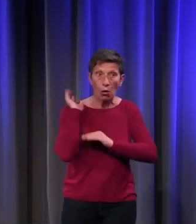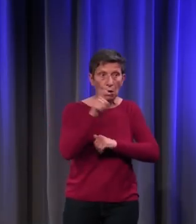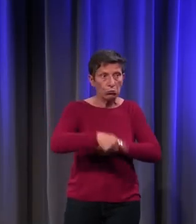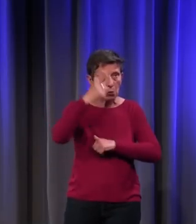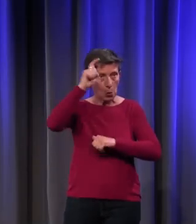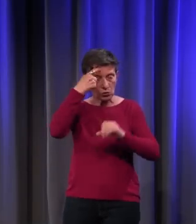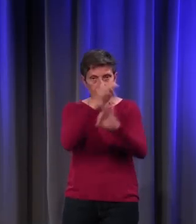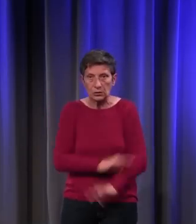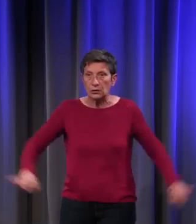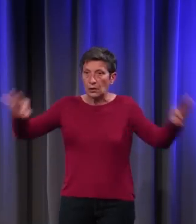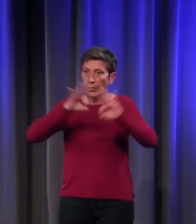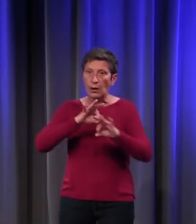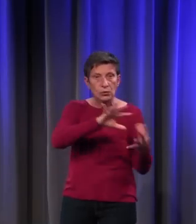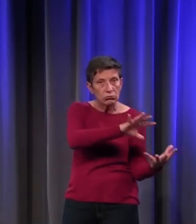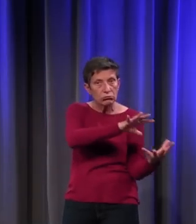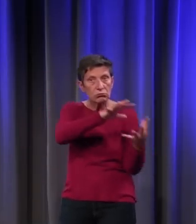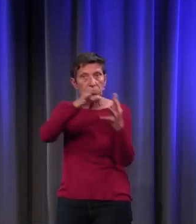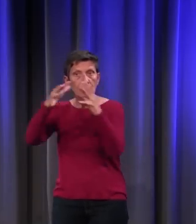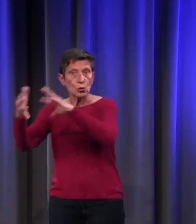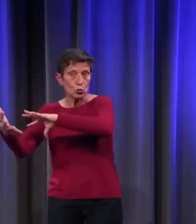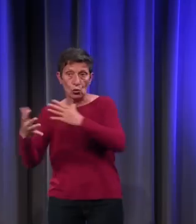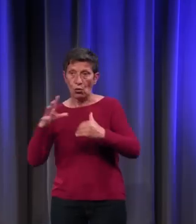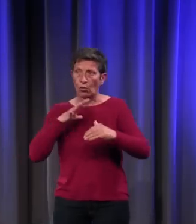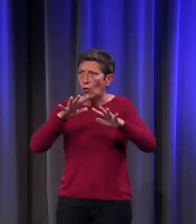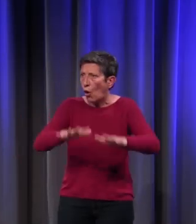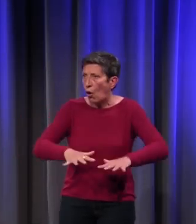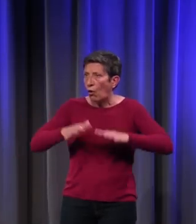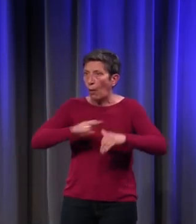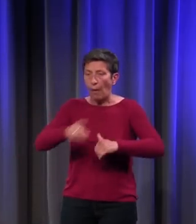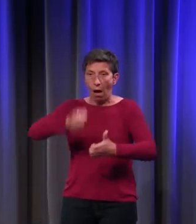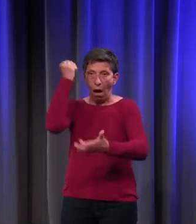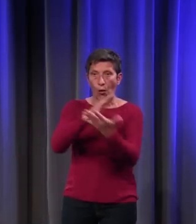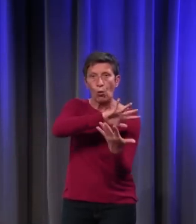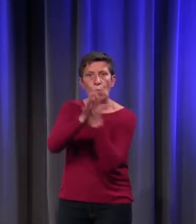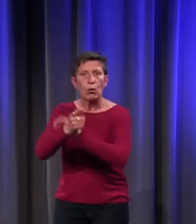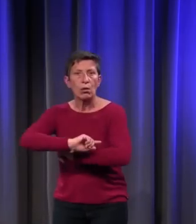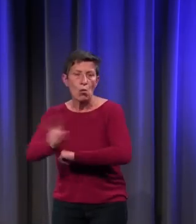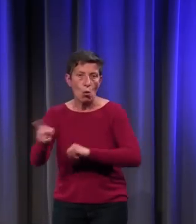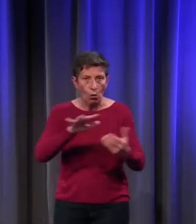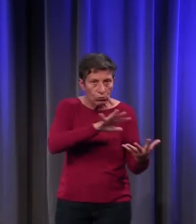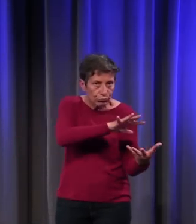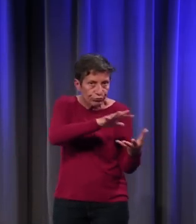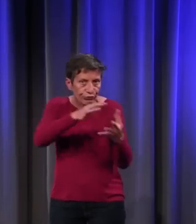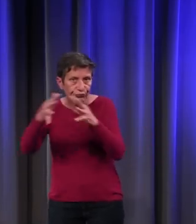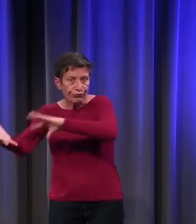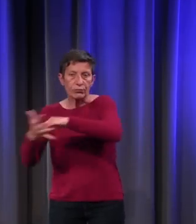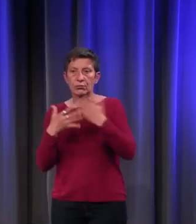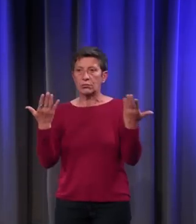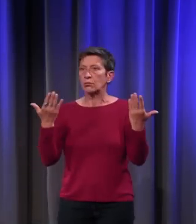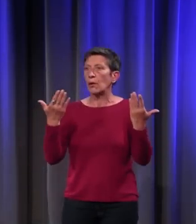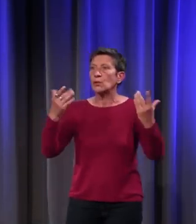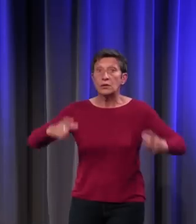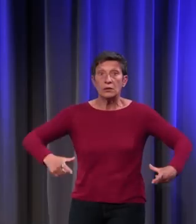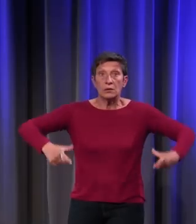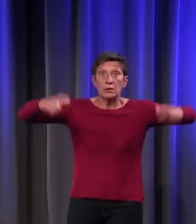et que les changements se font très doucement et pas brutalement et pour des morceaux de l'édifice et pas